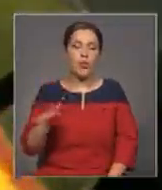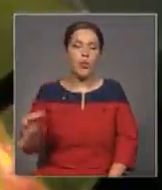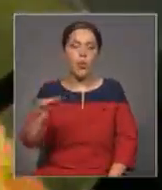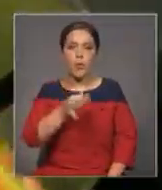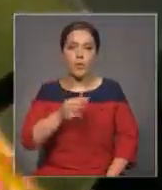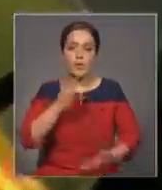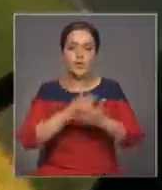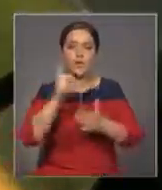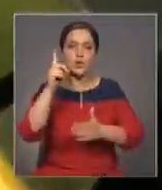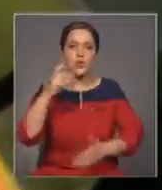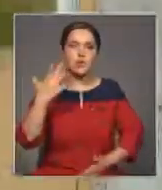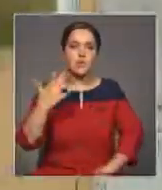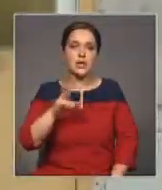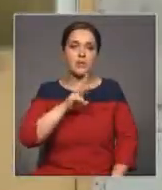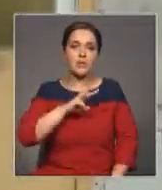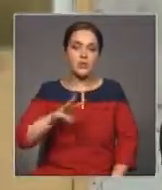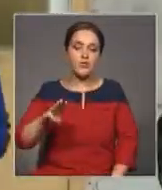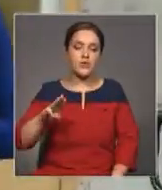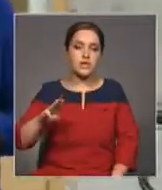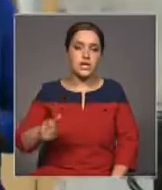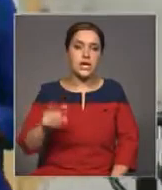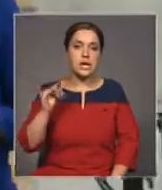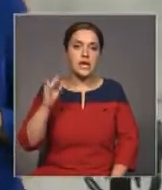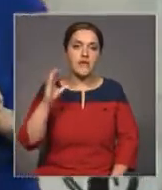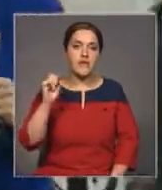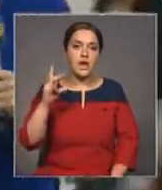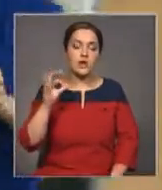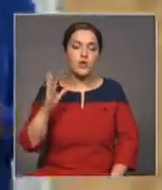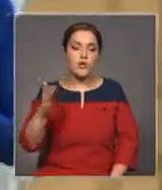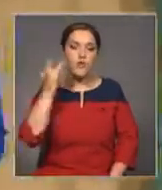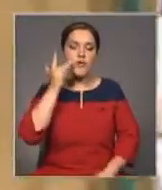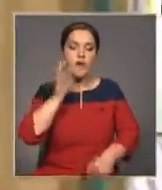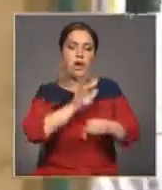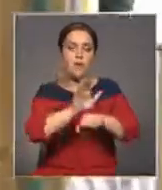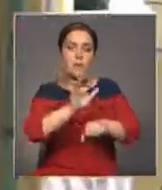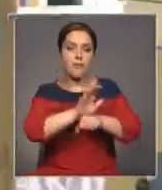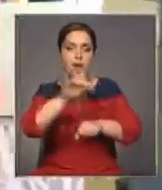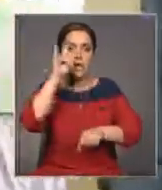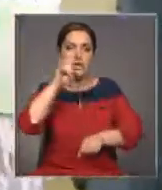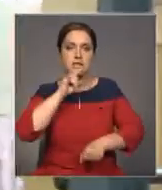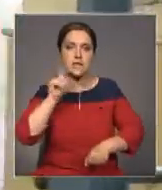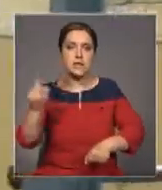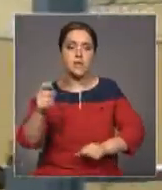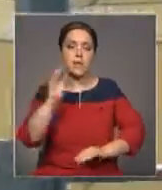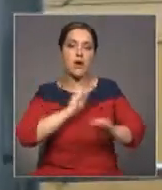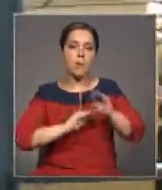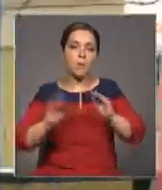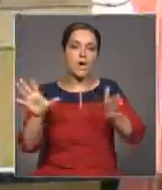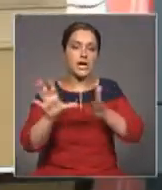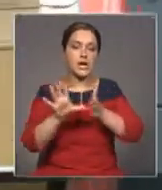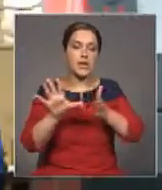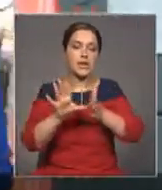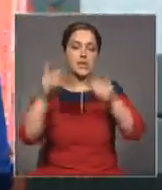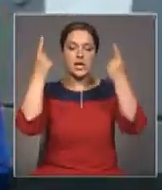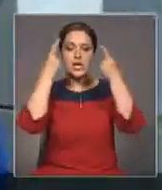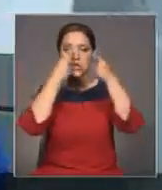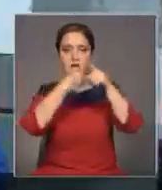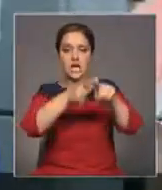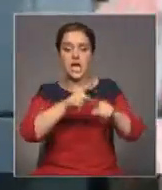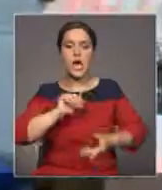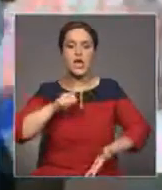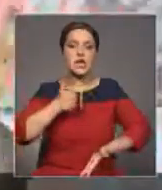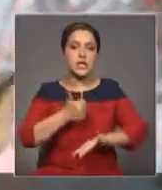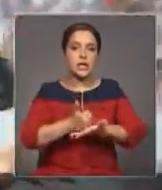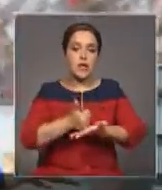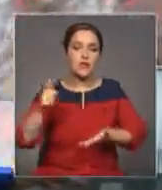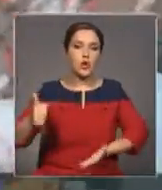150 миллионов тенге. Ивановцы поставляют в Казахстан химические препараты, медицинское оборудование, электротехнику. Но главная местная гордость